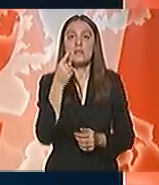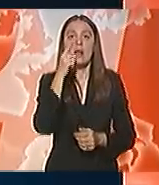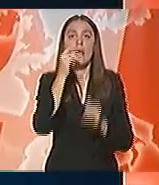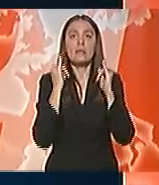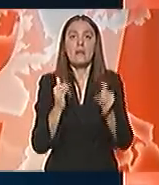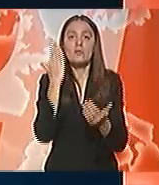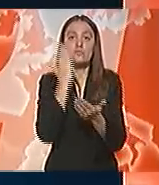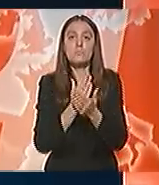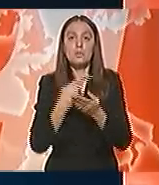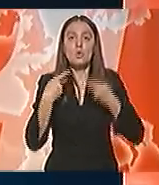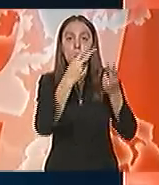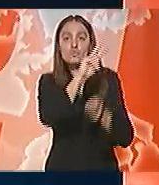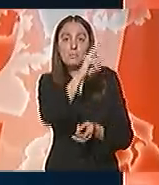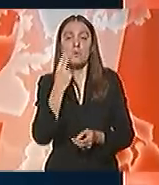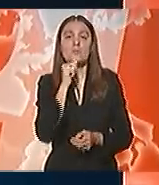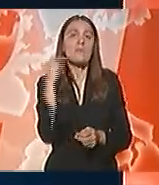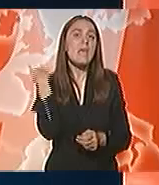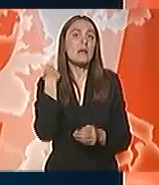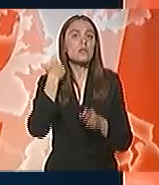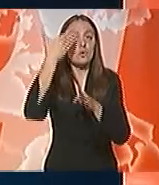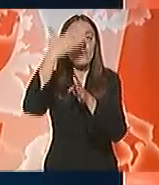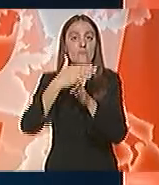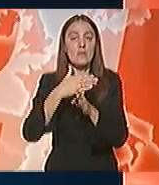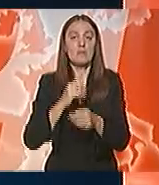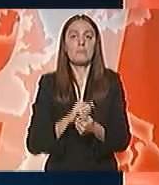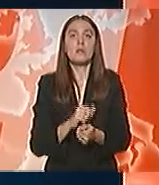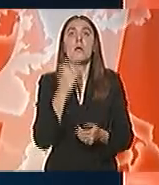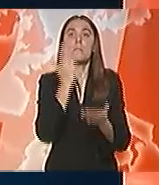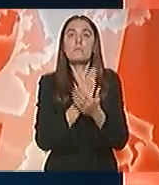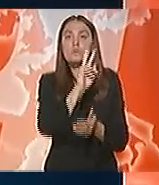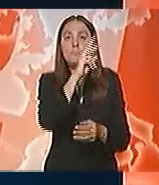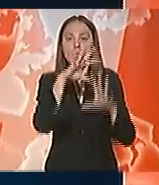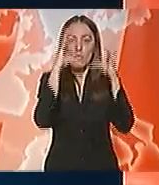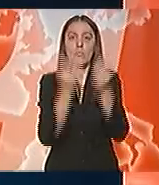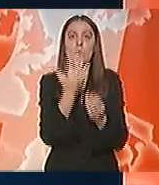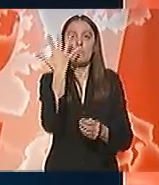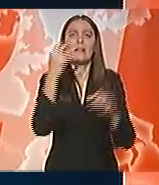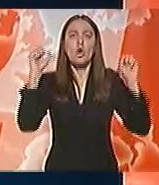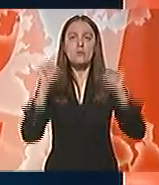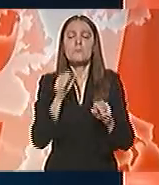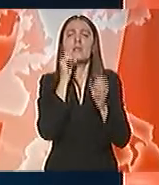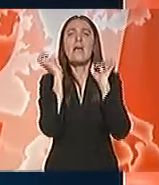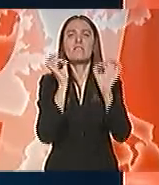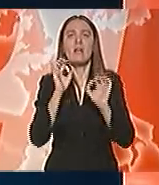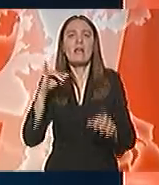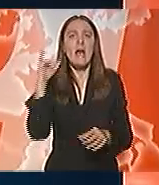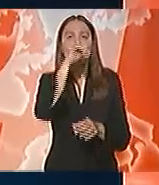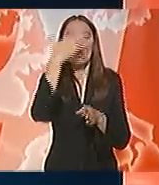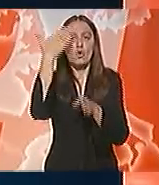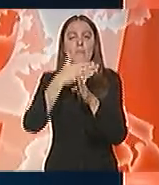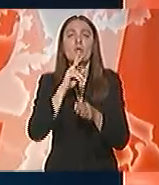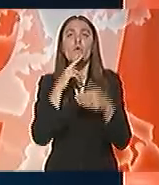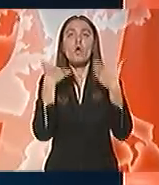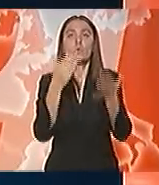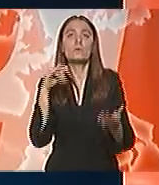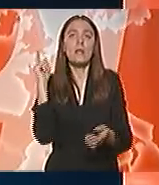će danas biti upućen poziv i engleskoj kompaniji EasyJet, a bit će pozvano ukupno pet ozbiljnih i kvalitetnih aviokompanija koje